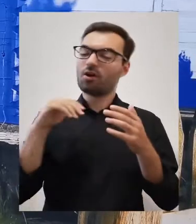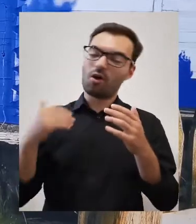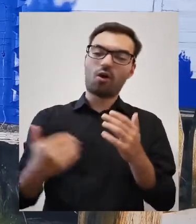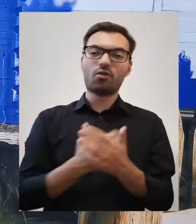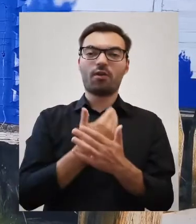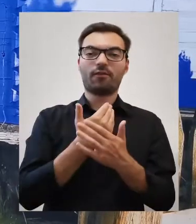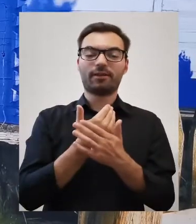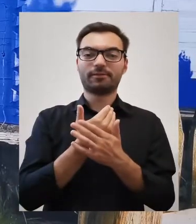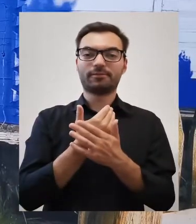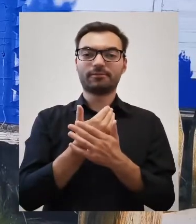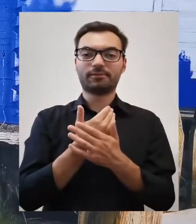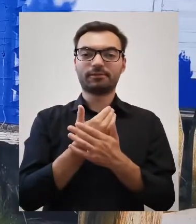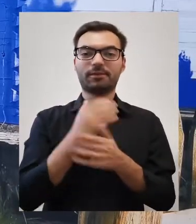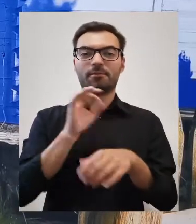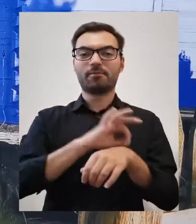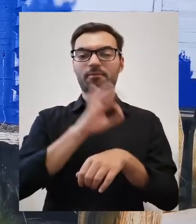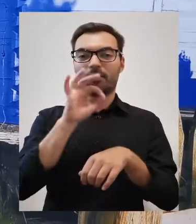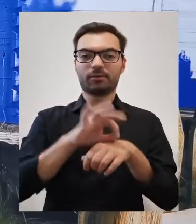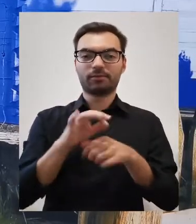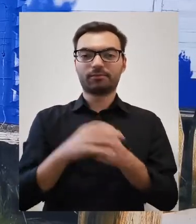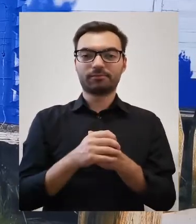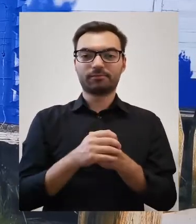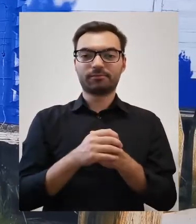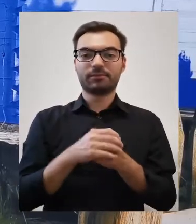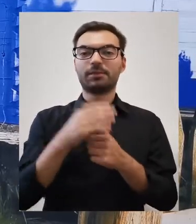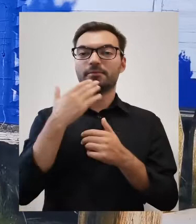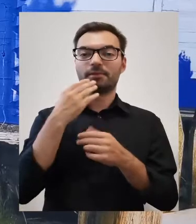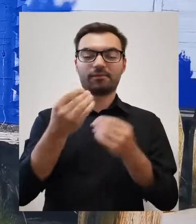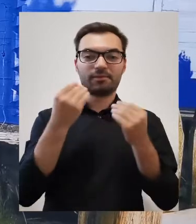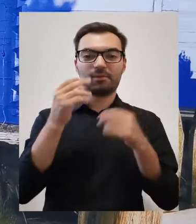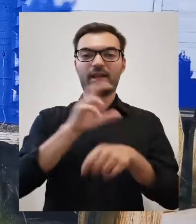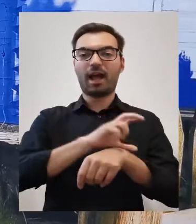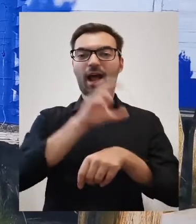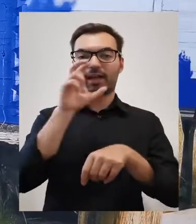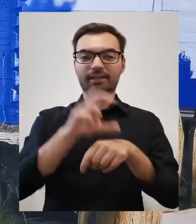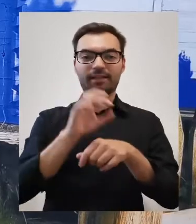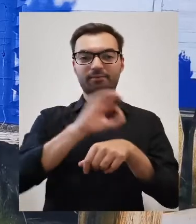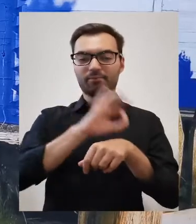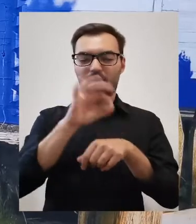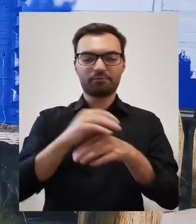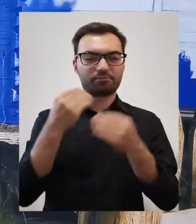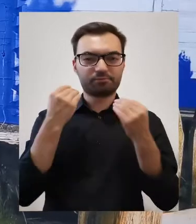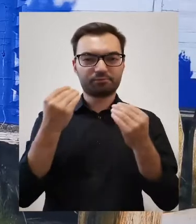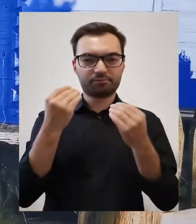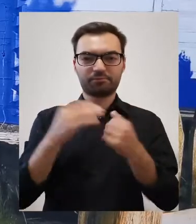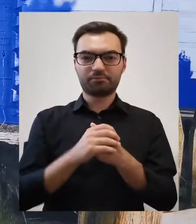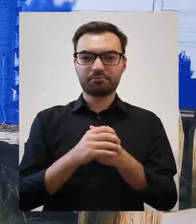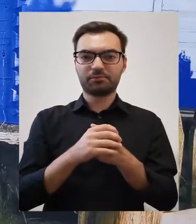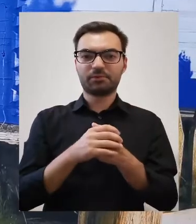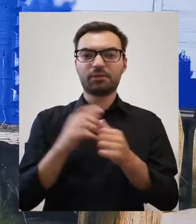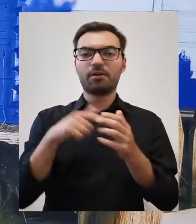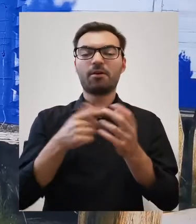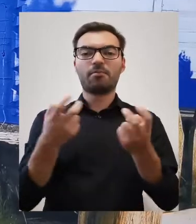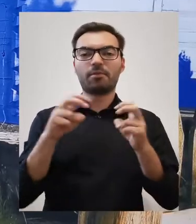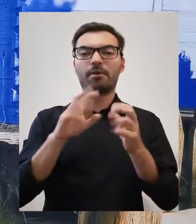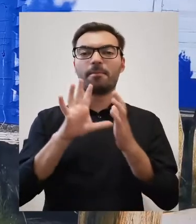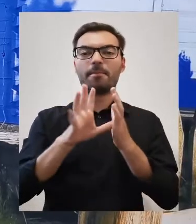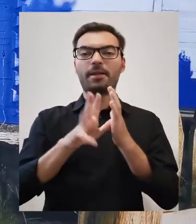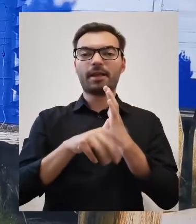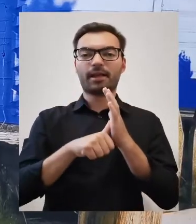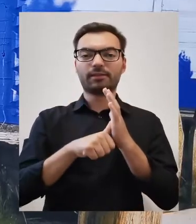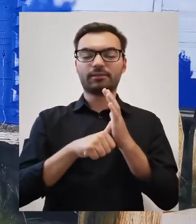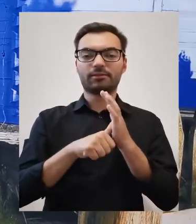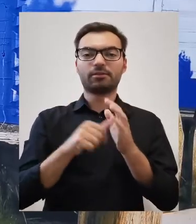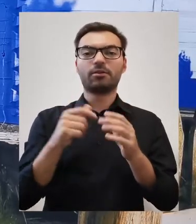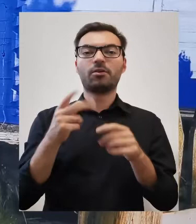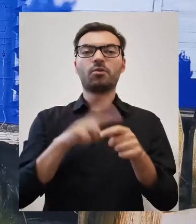została od nowa zupełnie zaprojektowana przez znakomitych architektów. Powstało